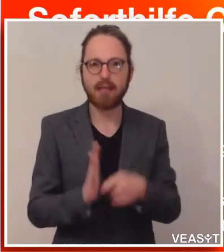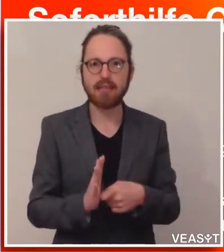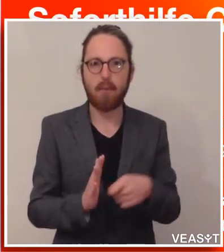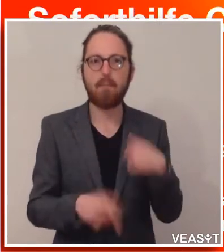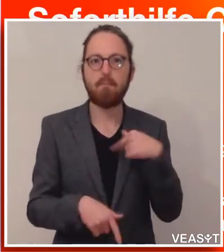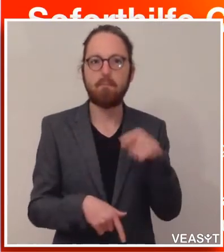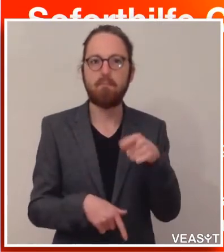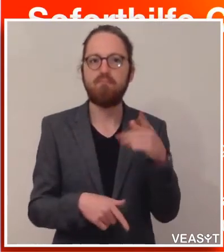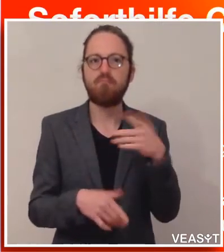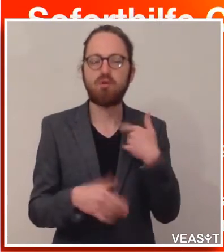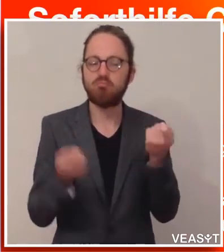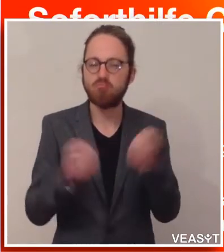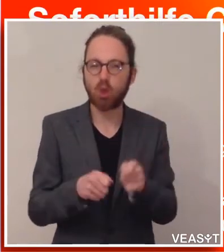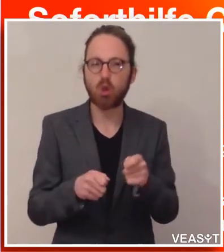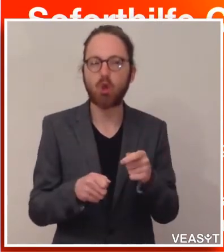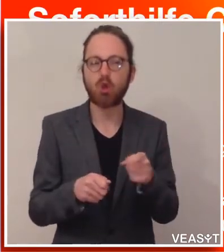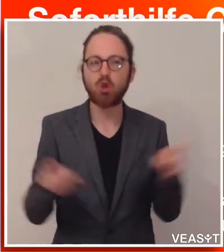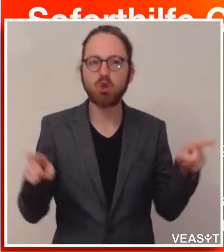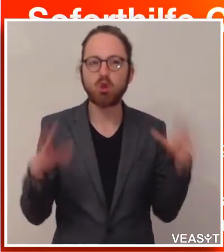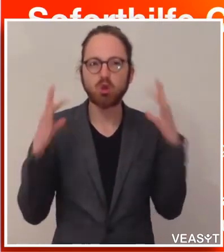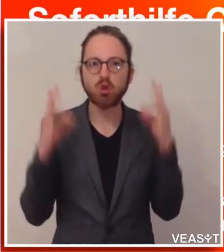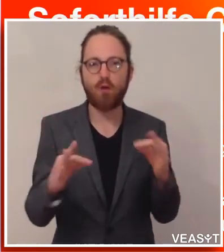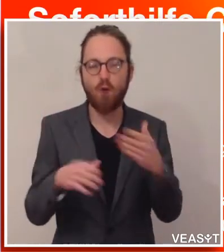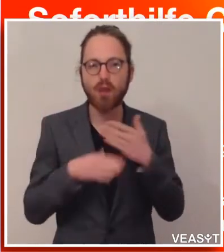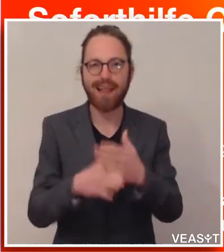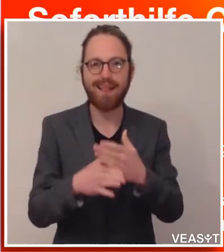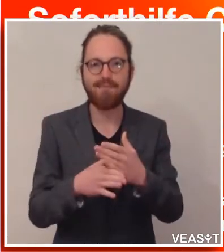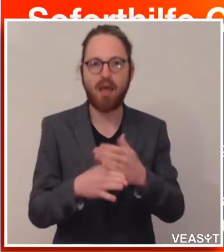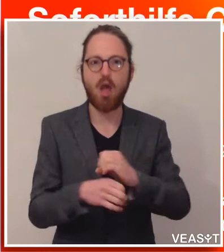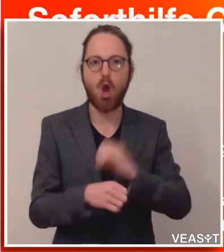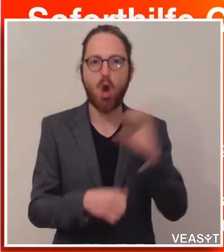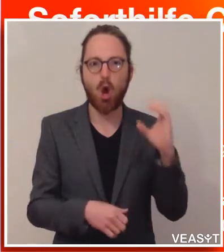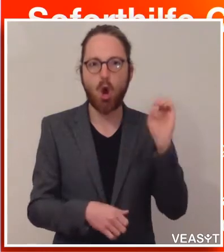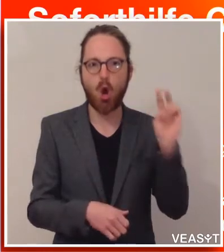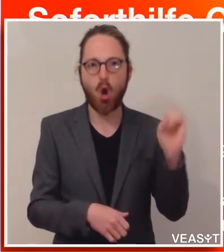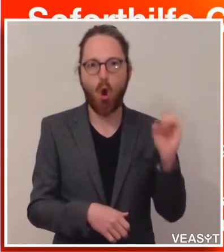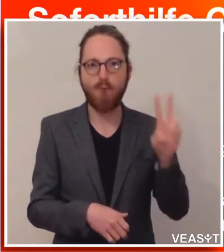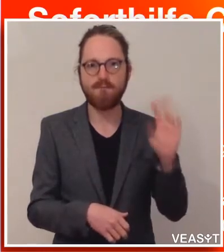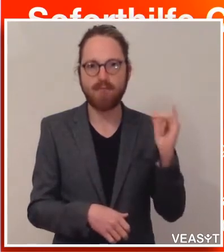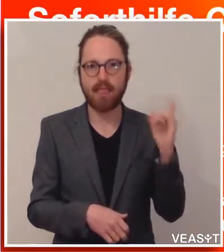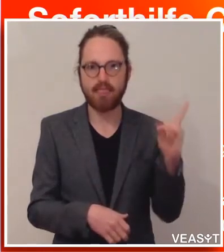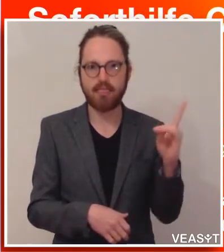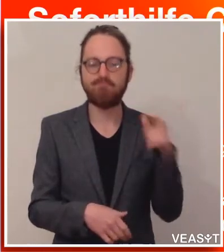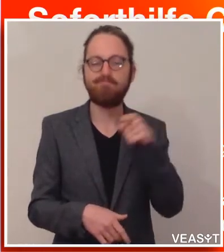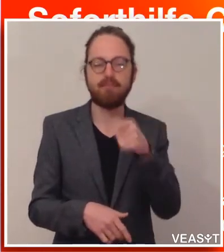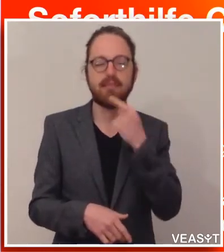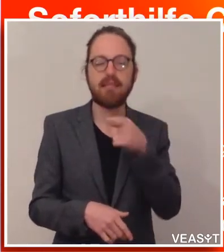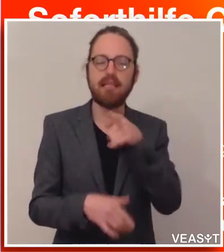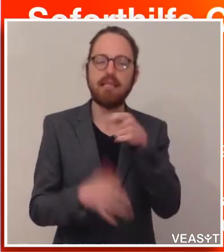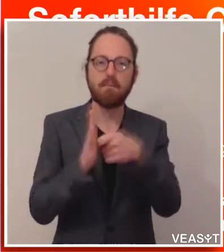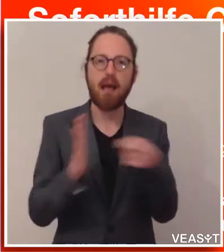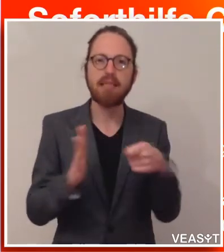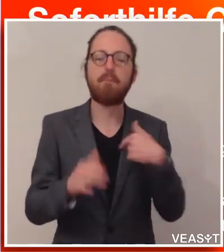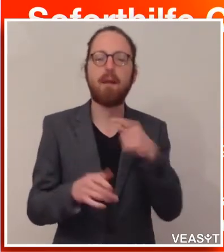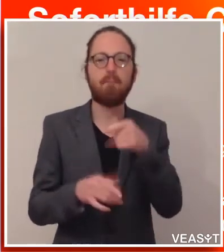sogenannte Soforthilfe Covid. Es ist eine Maßnahme, die ein Mindesteinkommen garantiert für Familien und Bürger,